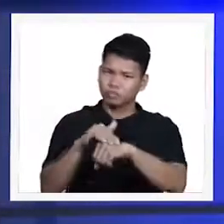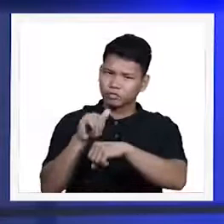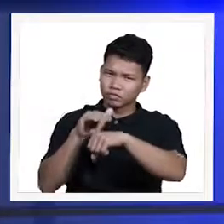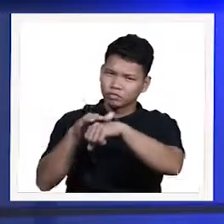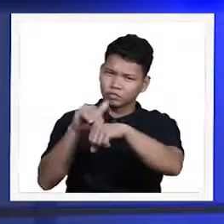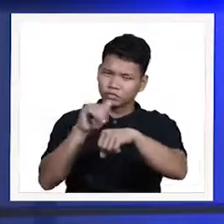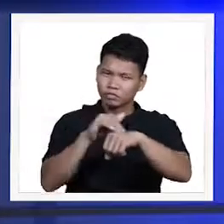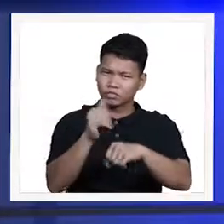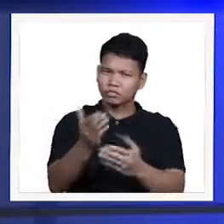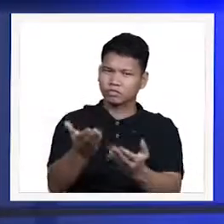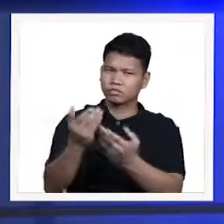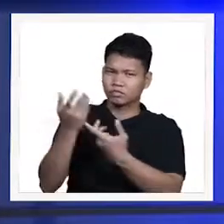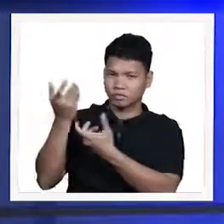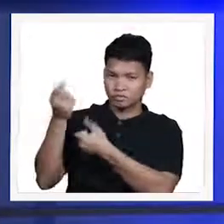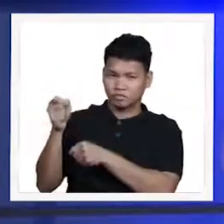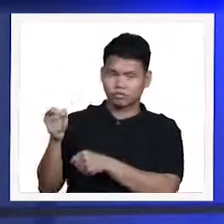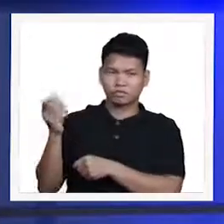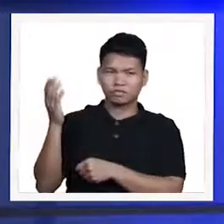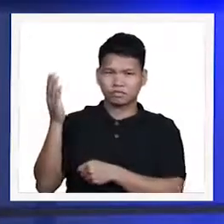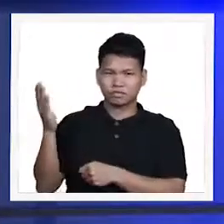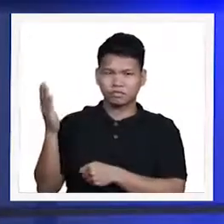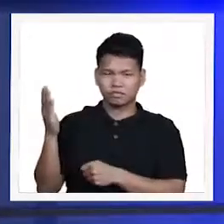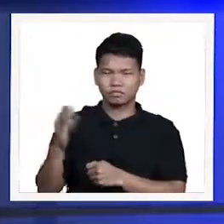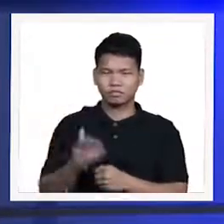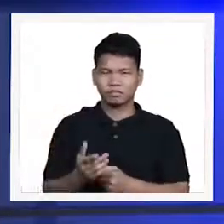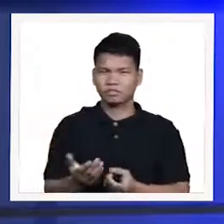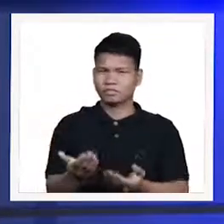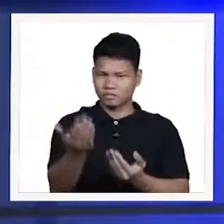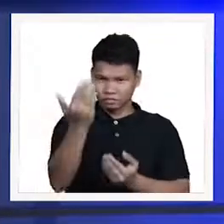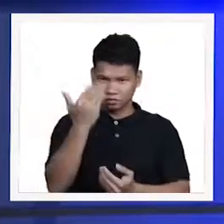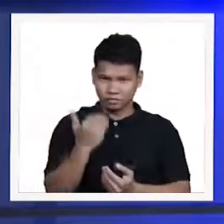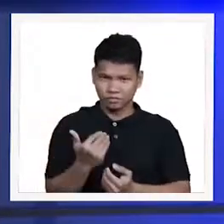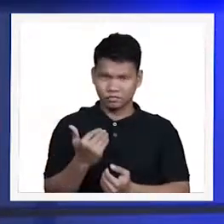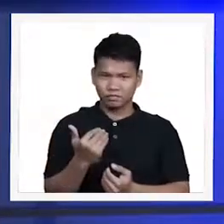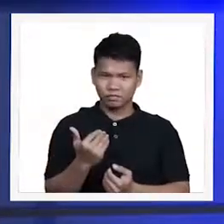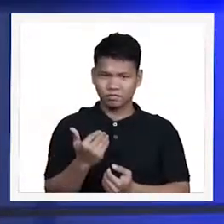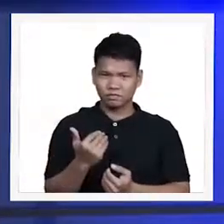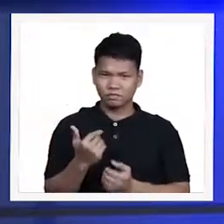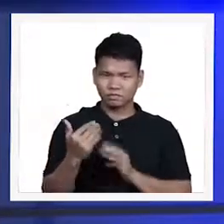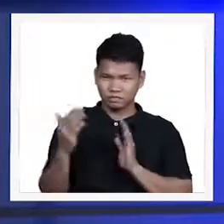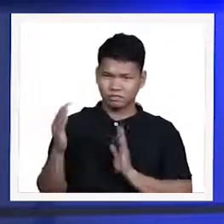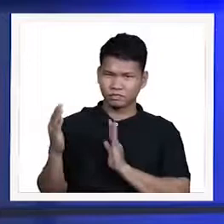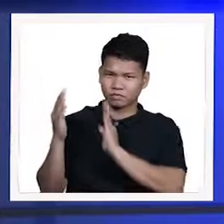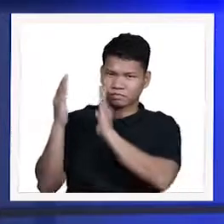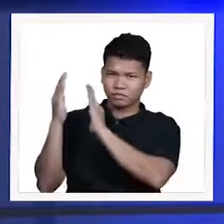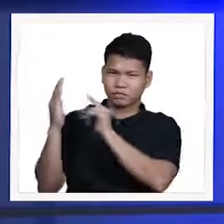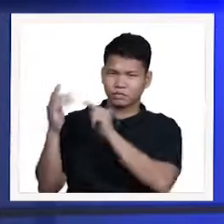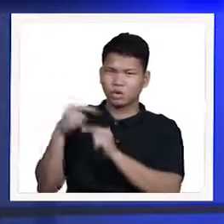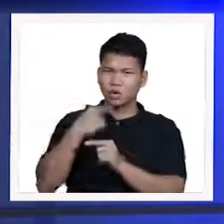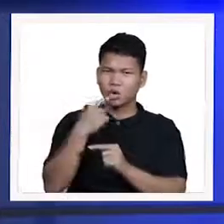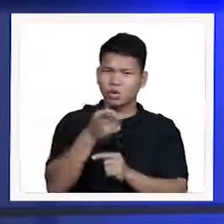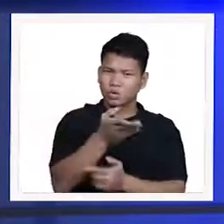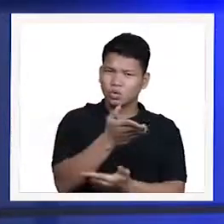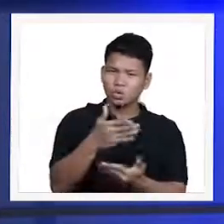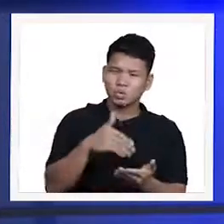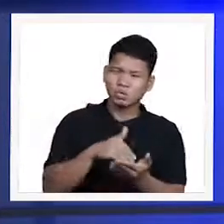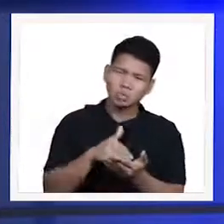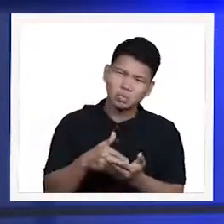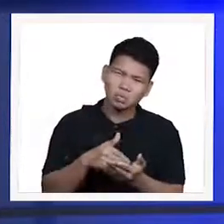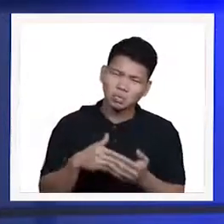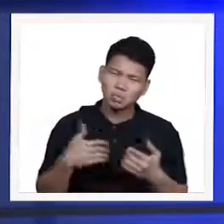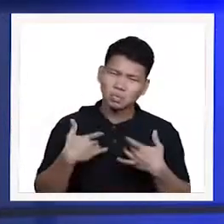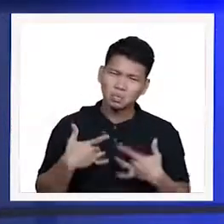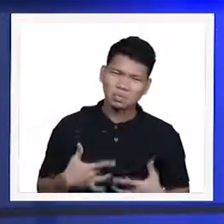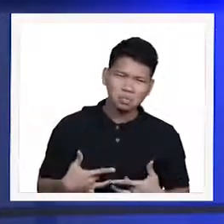in him ay sabi po niya come unto me all of you who are weary and are heavy